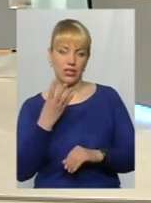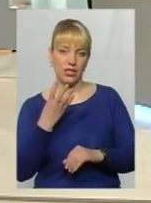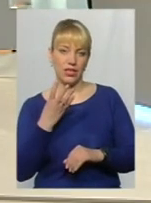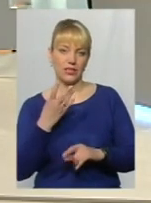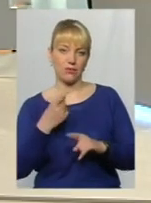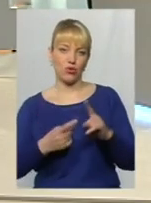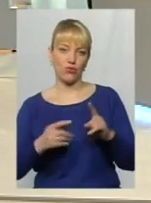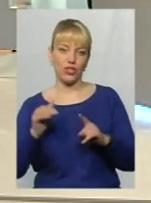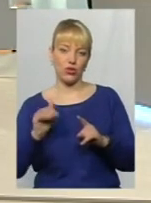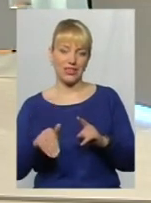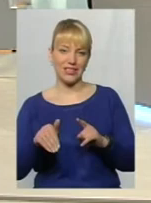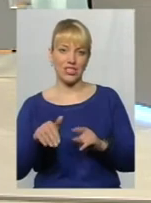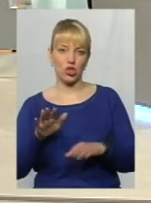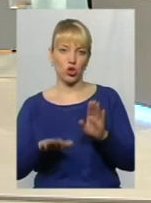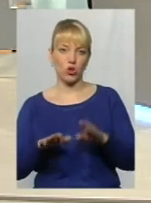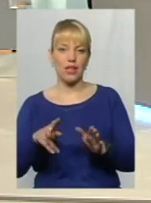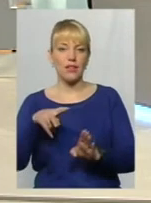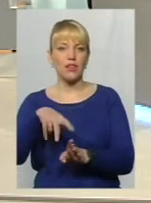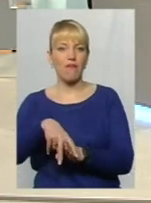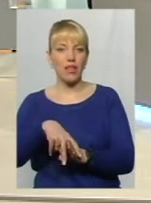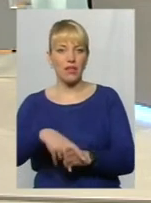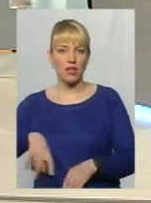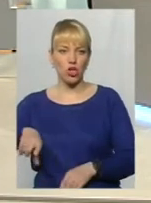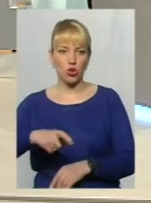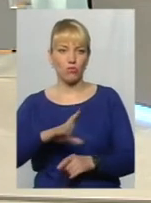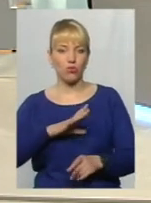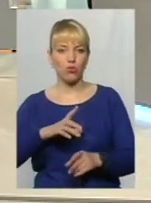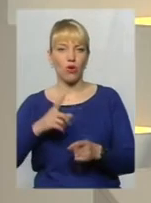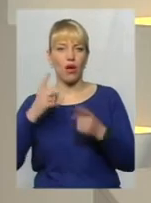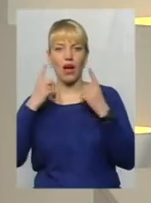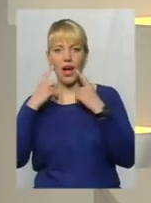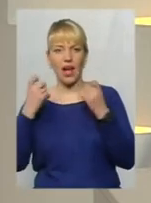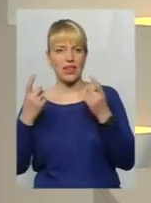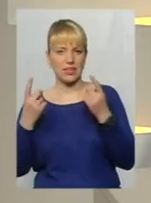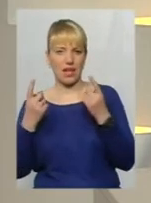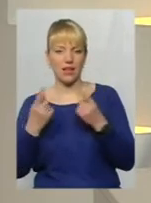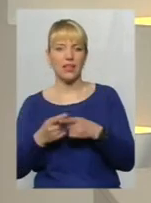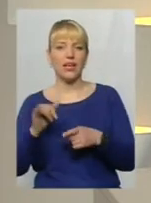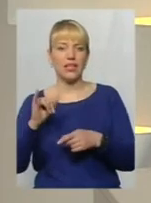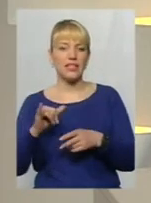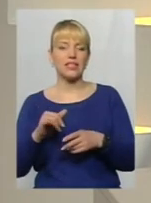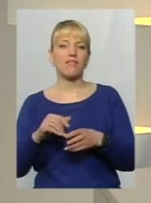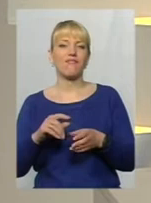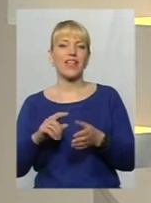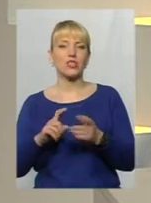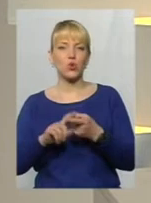тонн. Тобто навантаження доріг пішло колосально цієї зими. І в зв'язку з тим, що